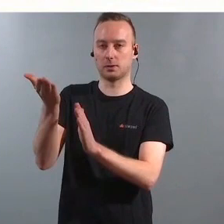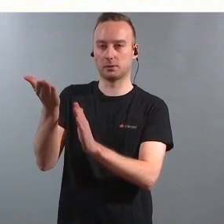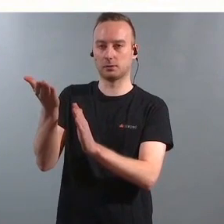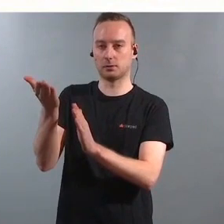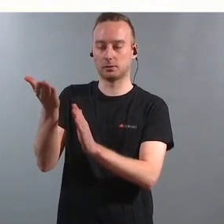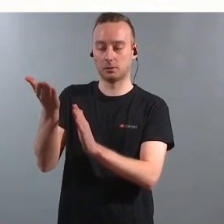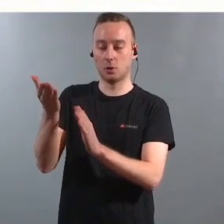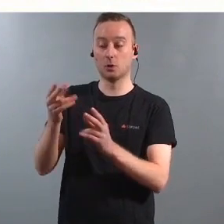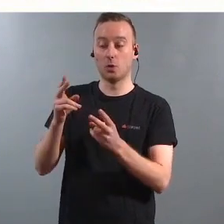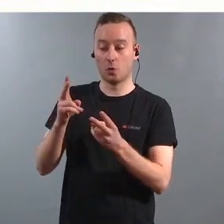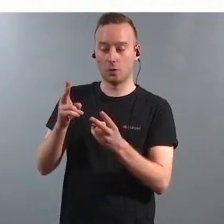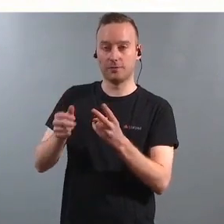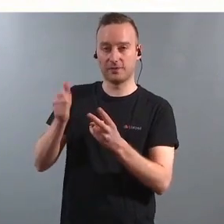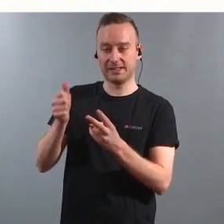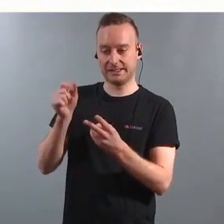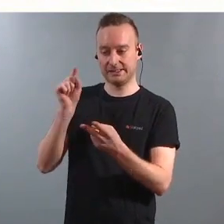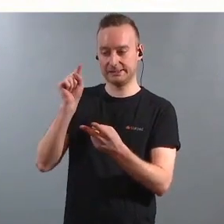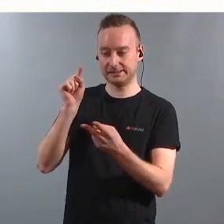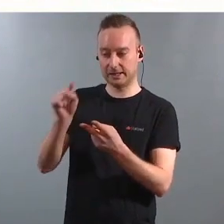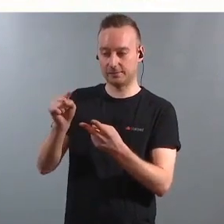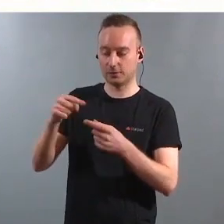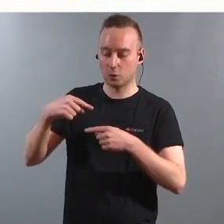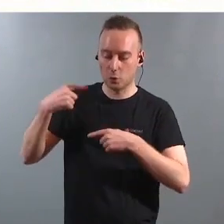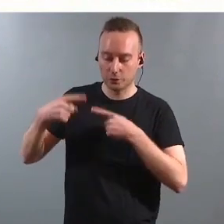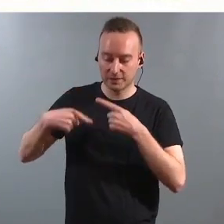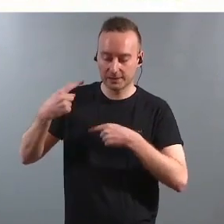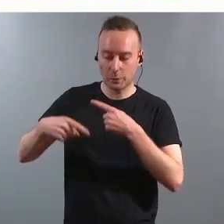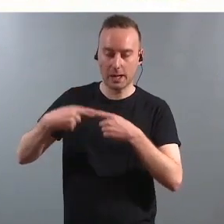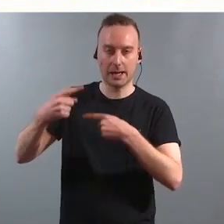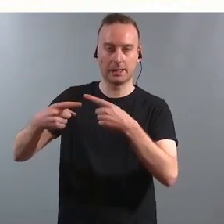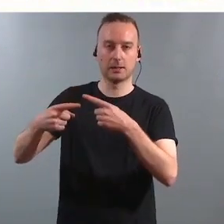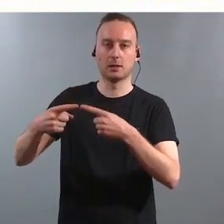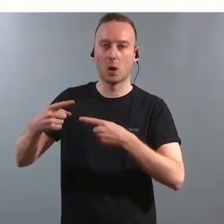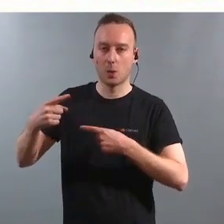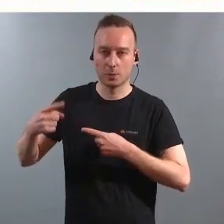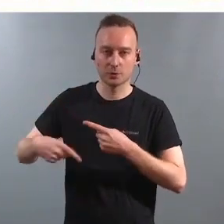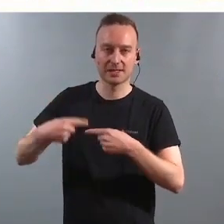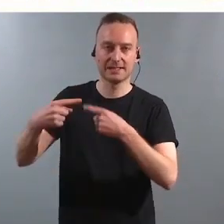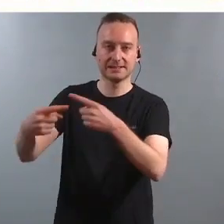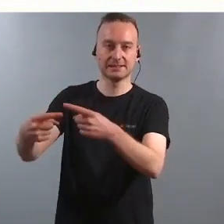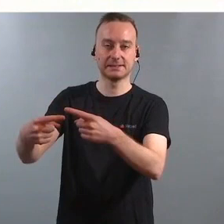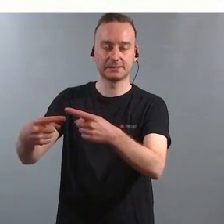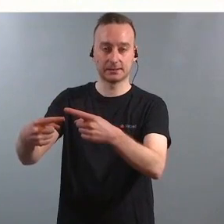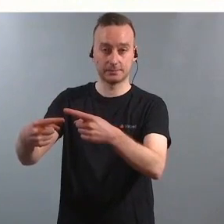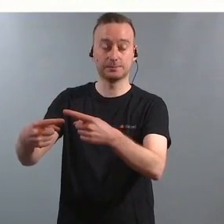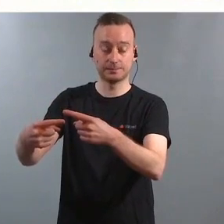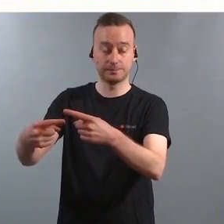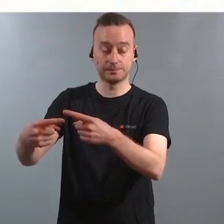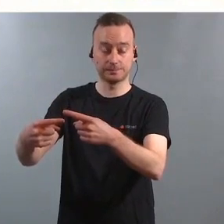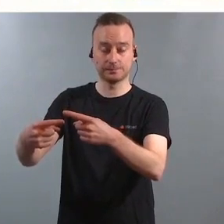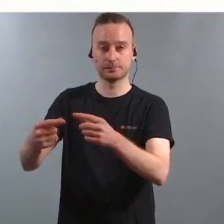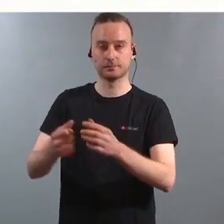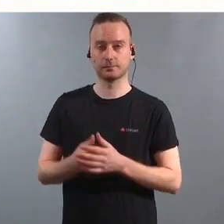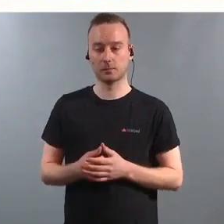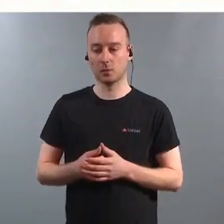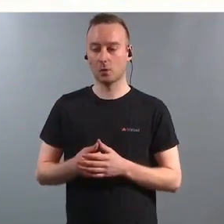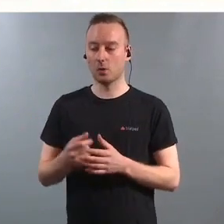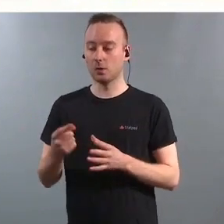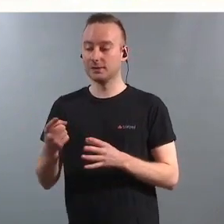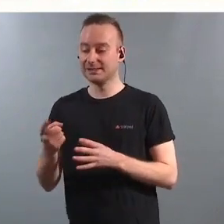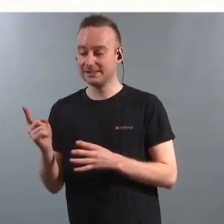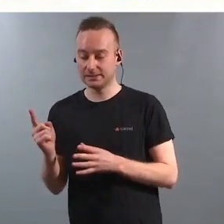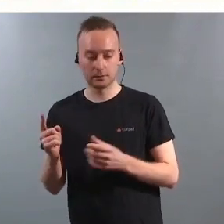at sakskyndigarbeidet er en kontinuerlig prosess og at PPT og skole